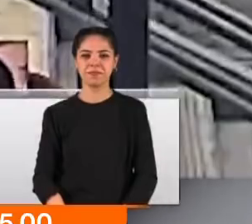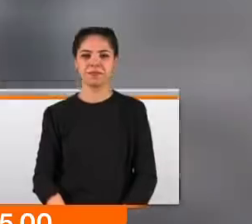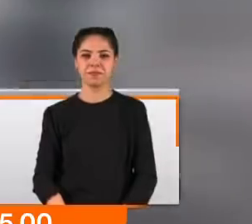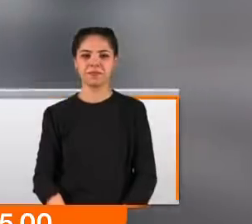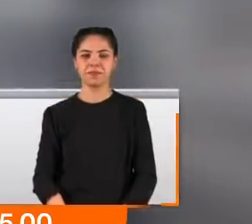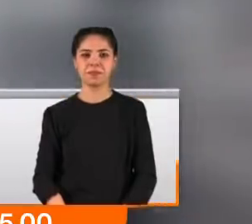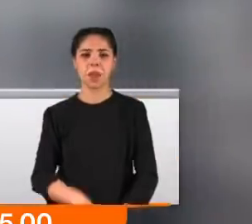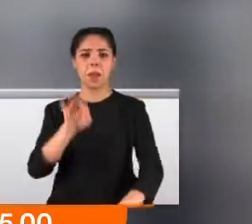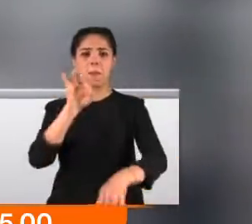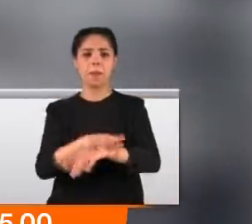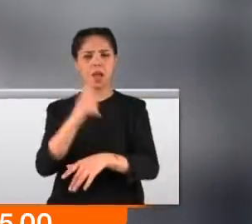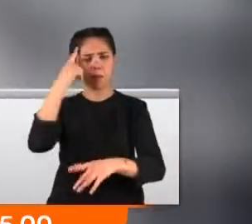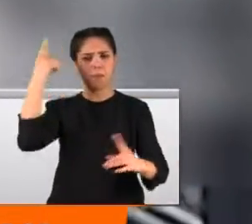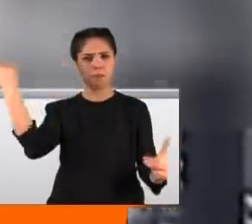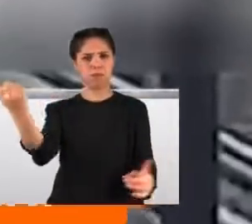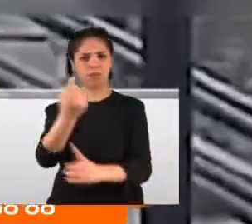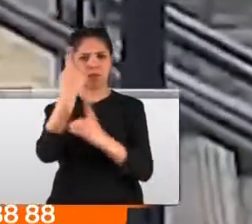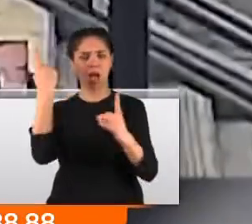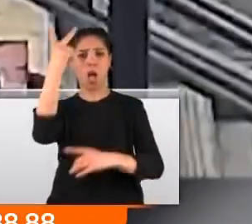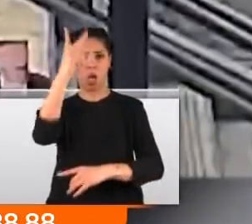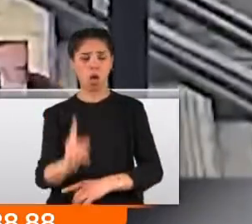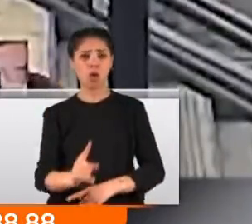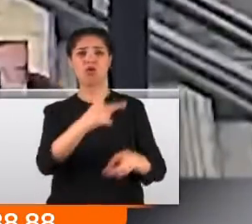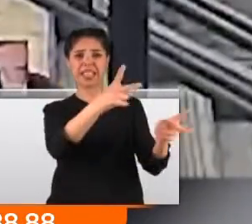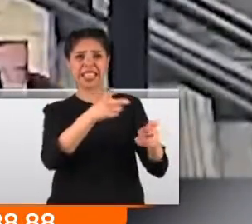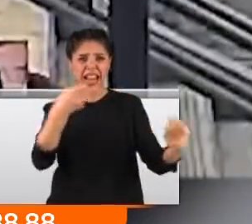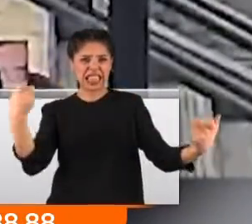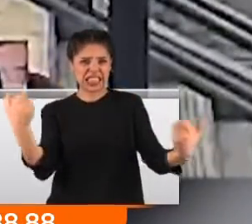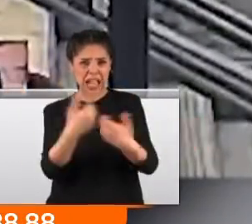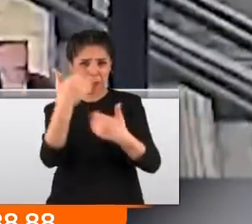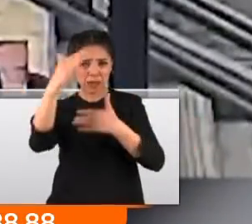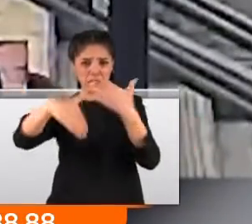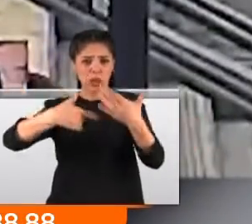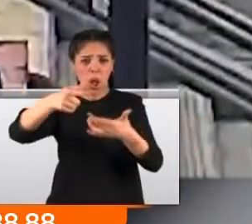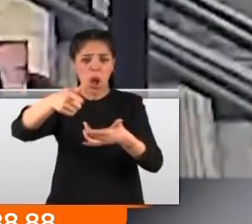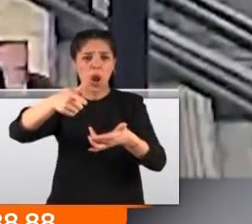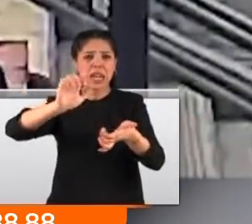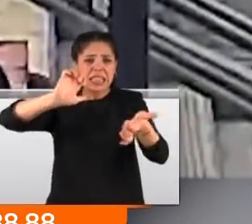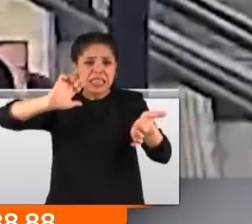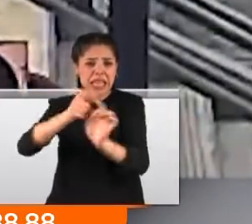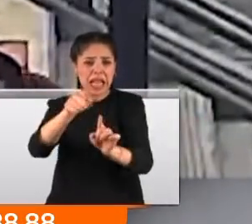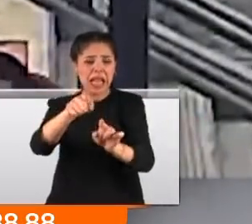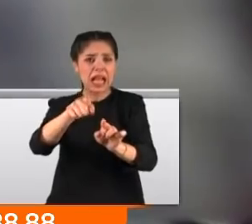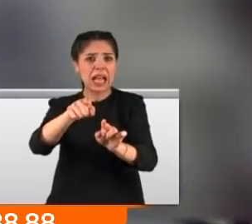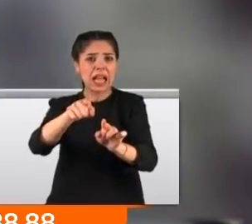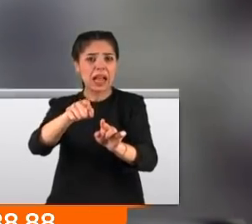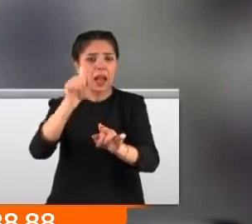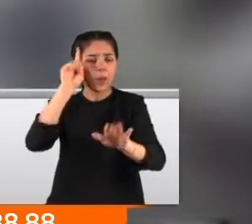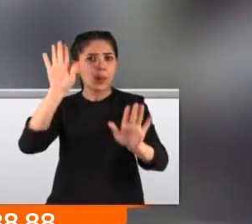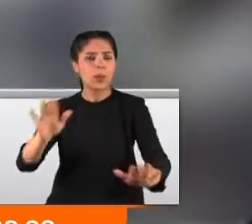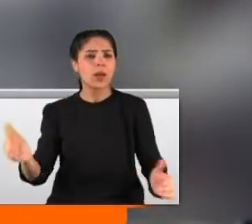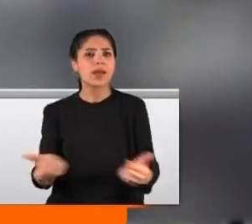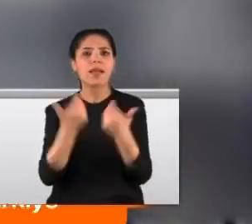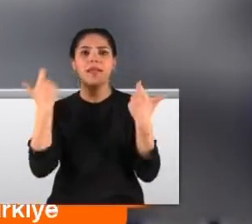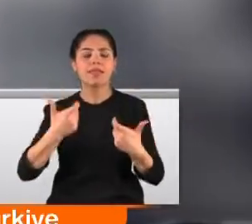Bir anda fenalaştı, önce trene çarptı, sonra daracık boşluktan geçip raylara yuvarlandı. Akıl almaz